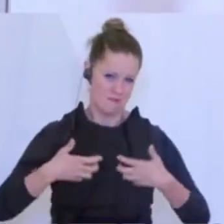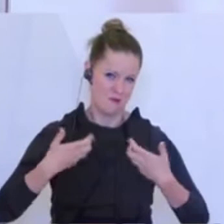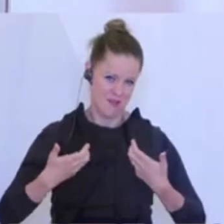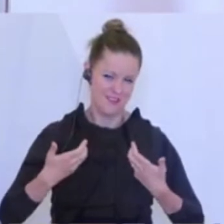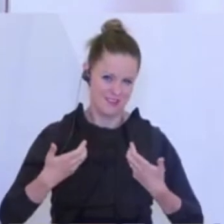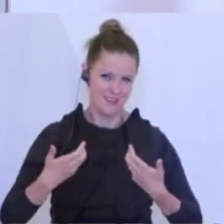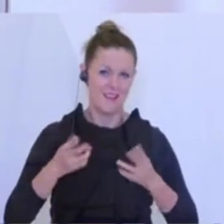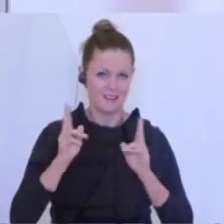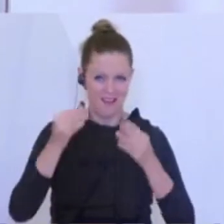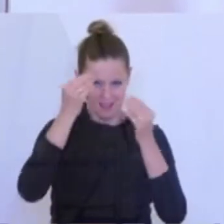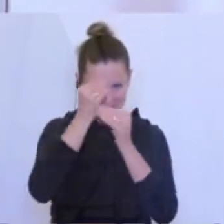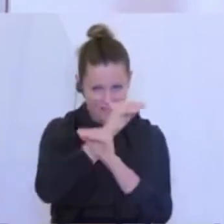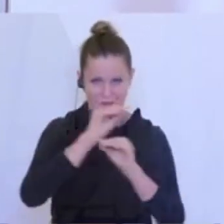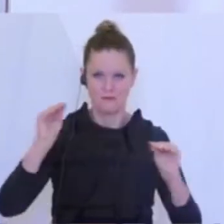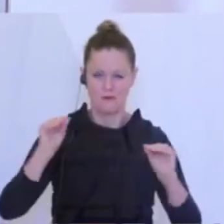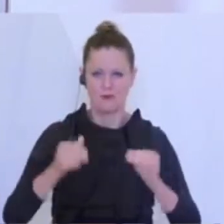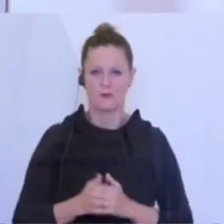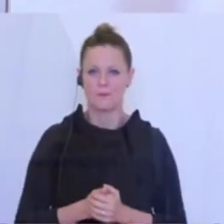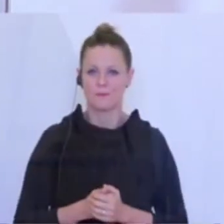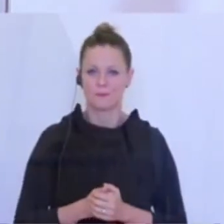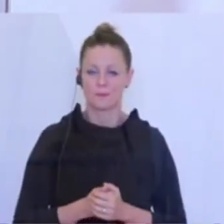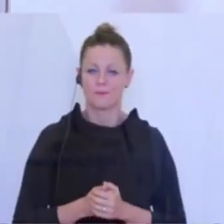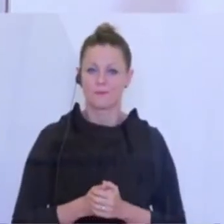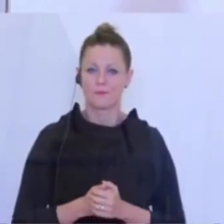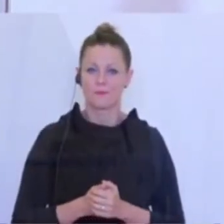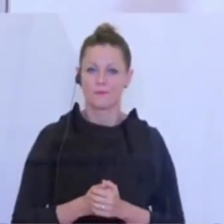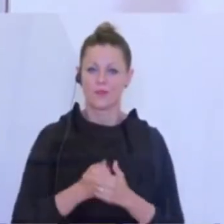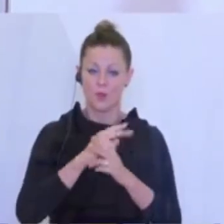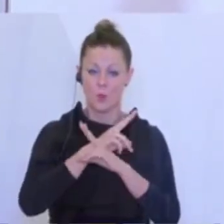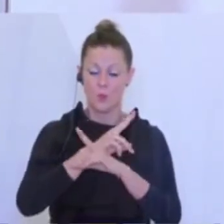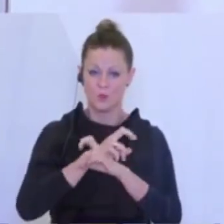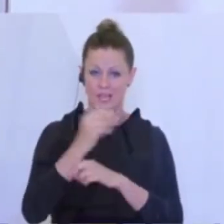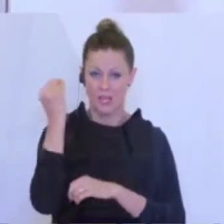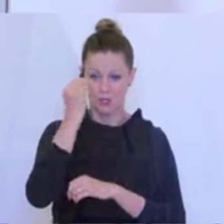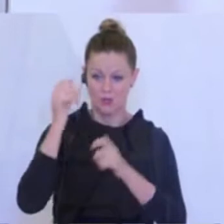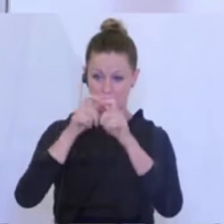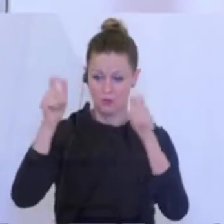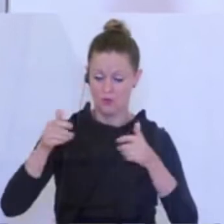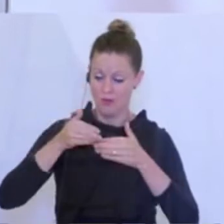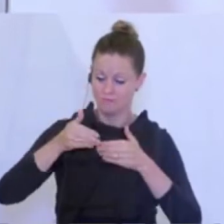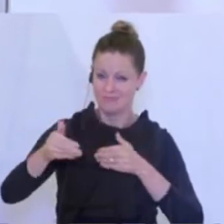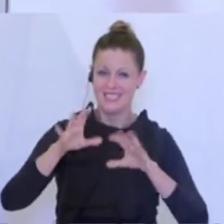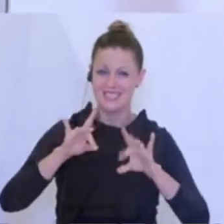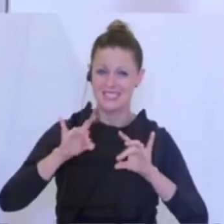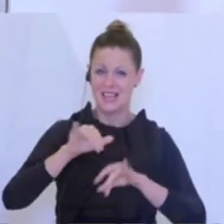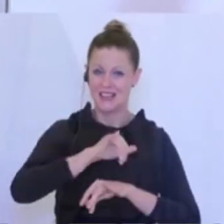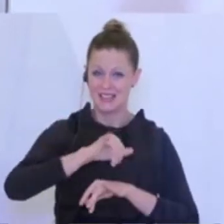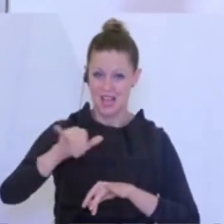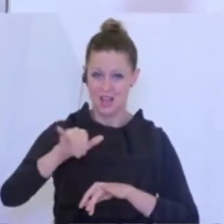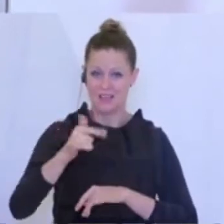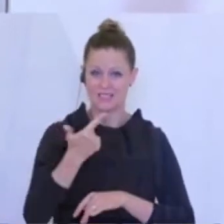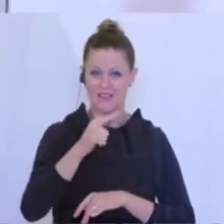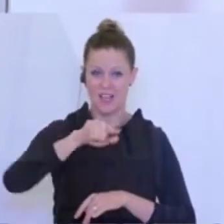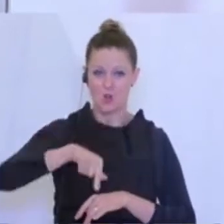informieren dürfen, dass wir an den österreichischen Schulen in den nächsten zehn Jahren über 2